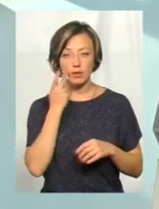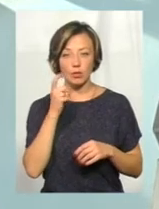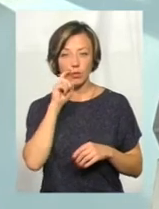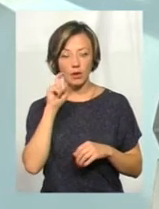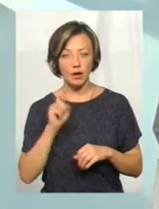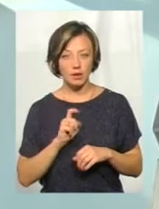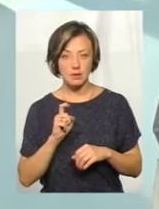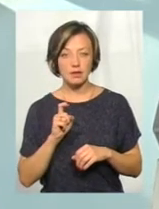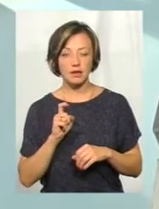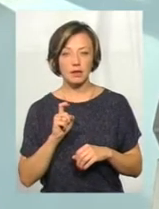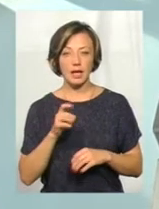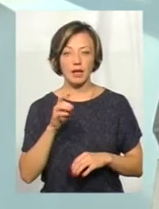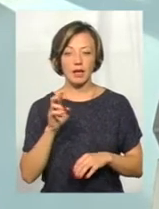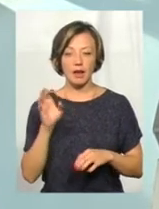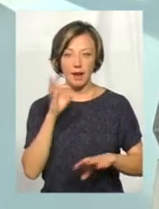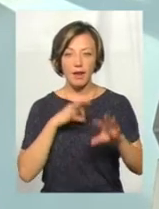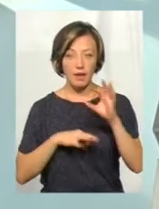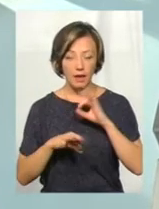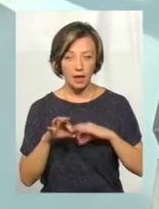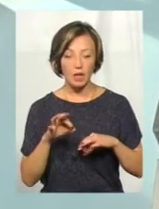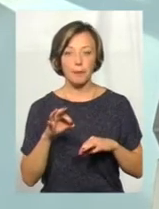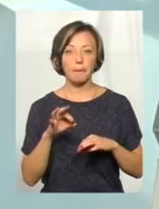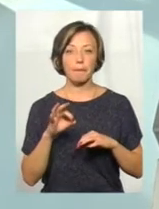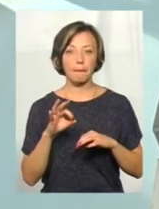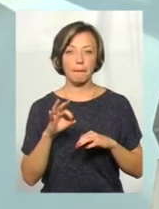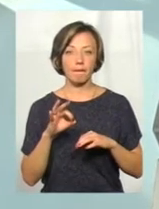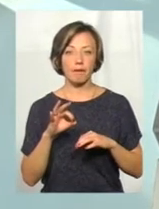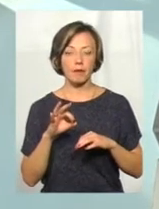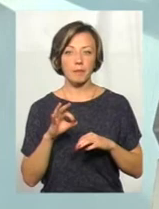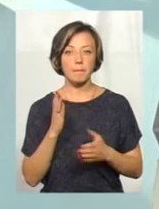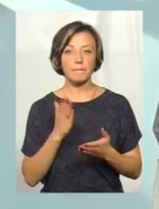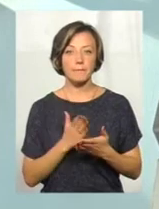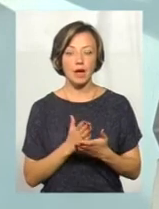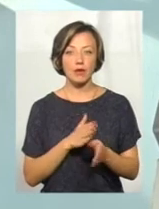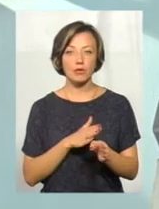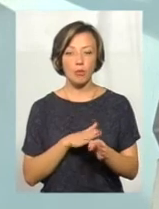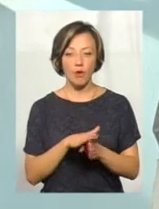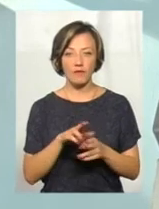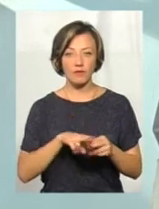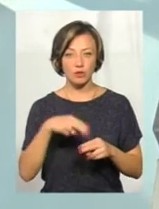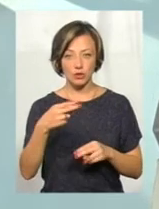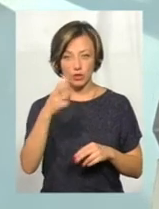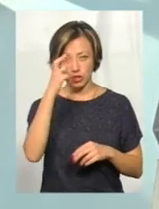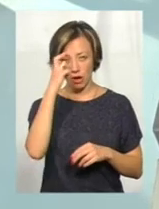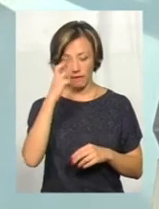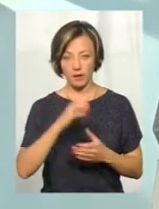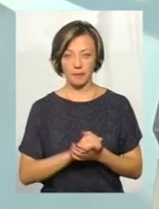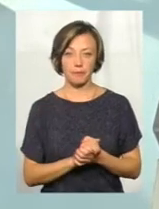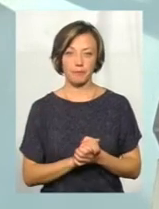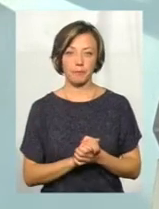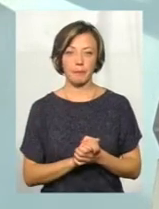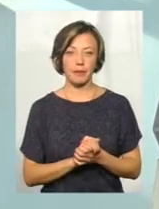лікарські засоби, вони мають повне відшкодування державне. Тобто,